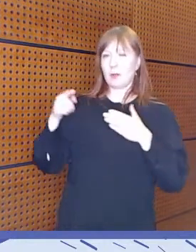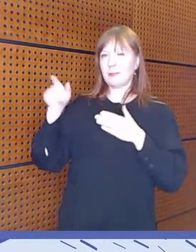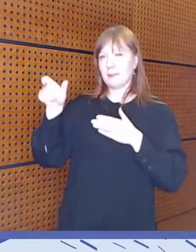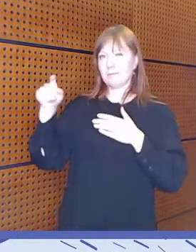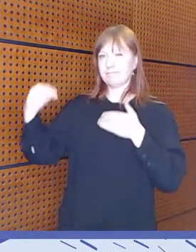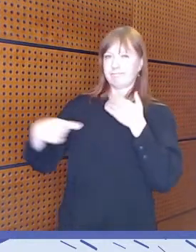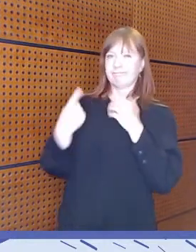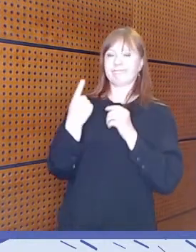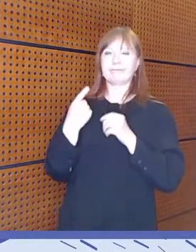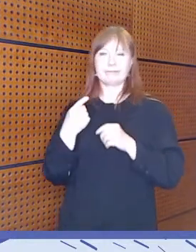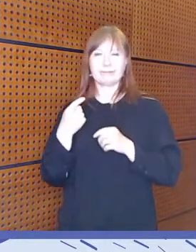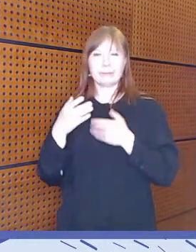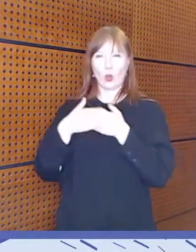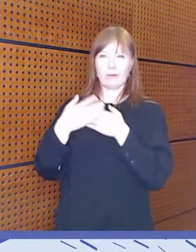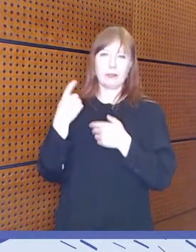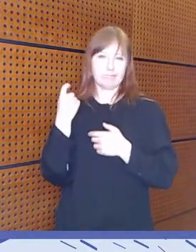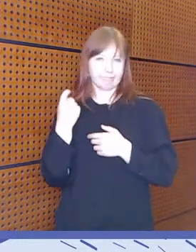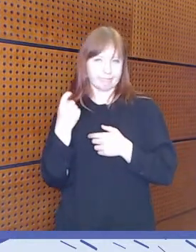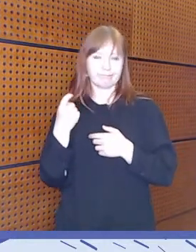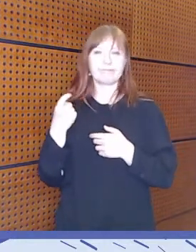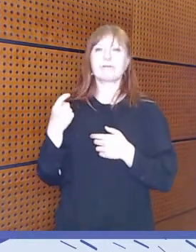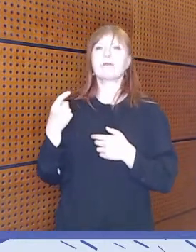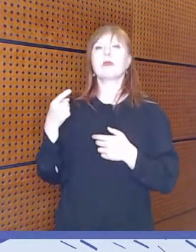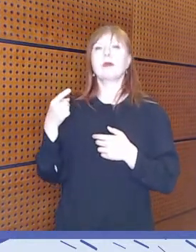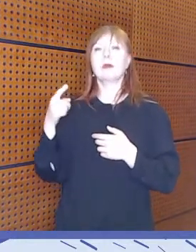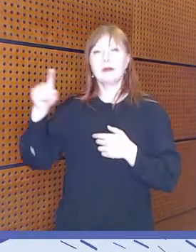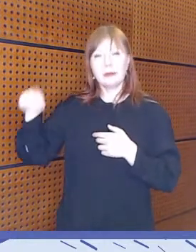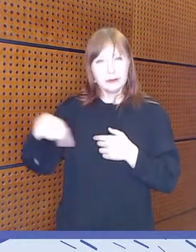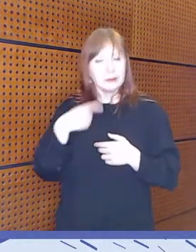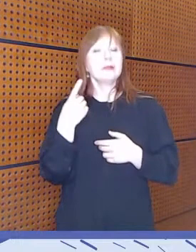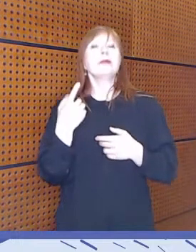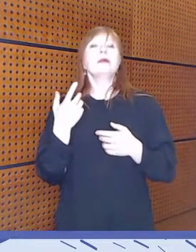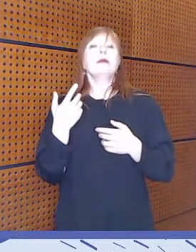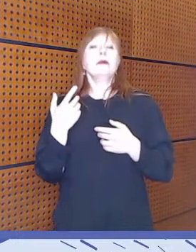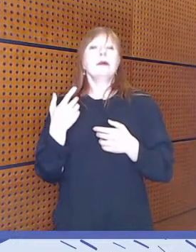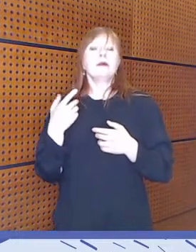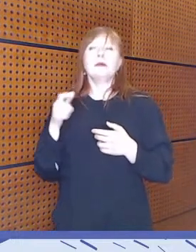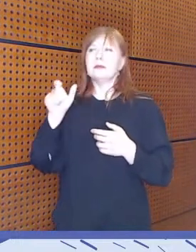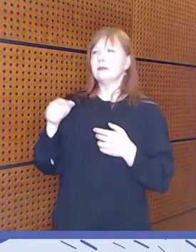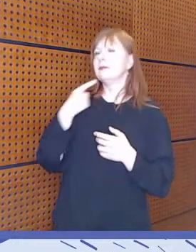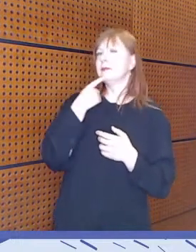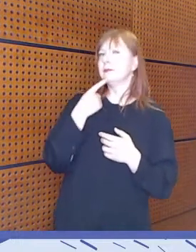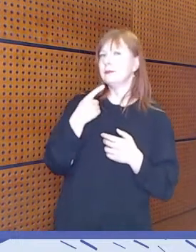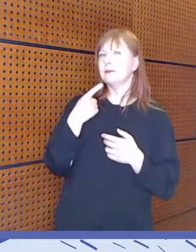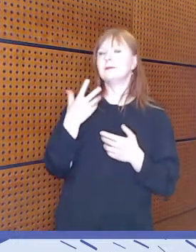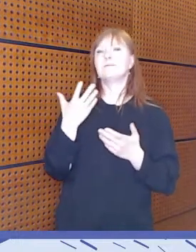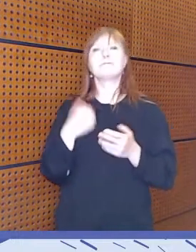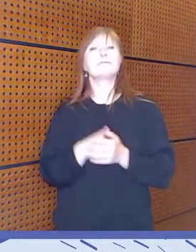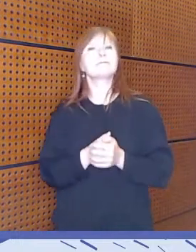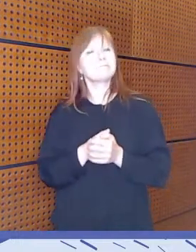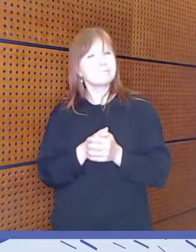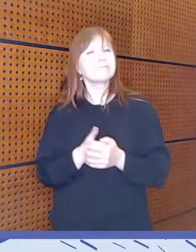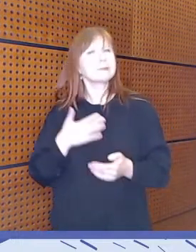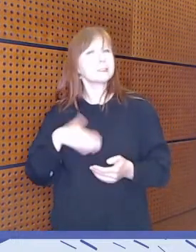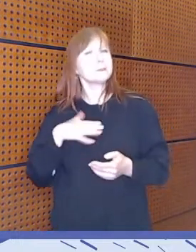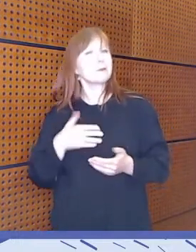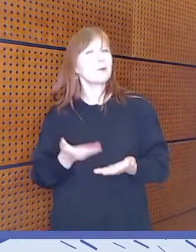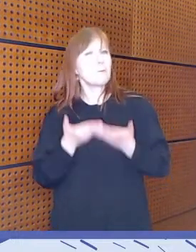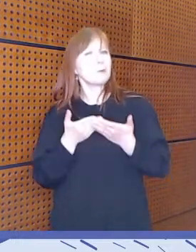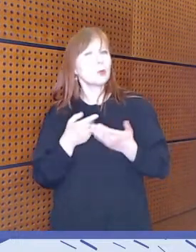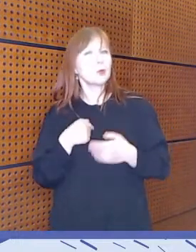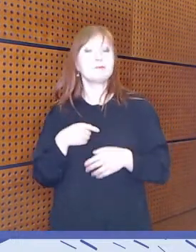tuota noin, kopuutti oveen ja tuli huoneeseen ja sanoi, että hän tarvitsisi vähän apua.